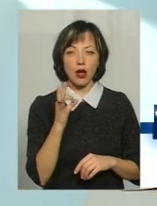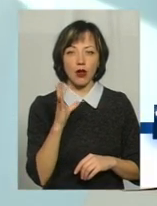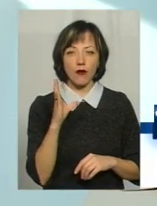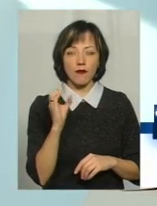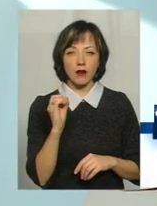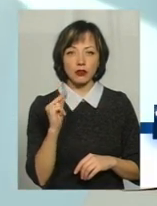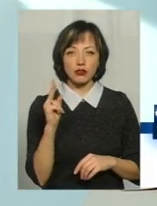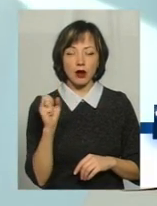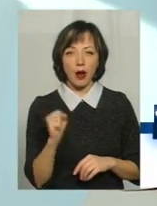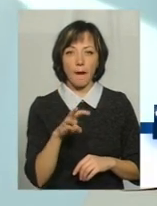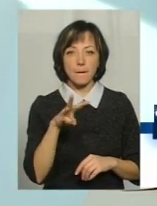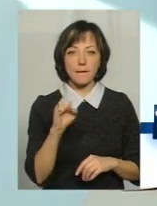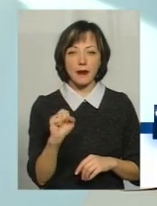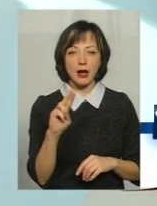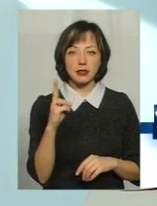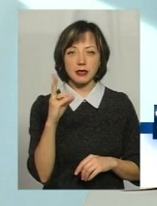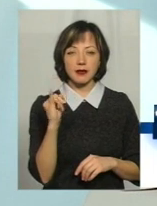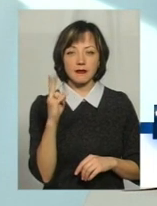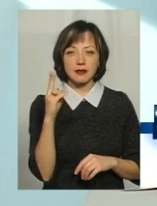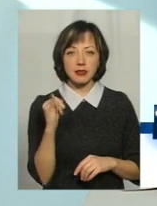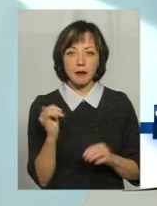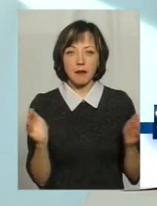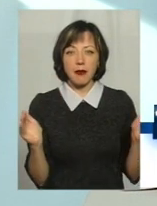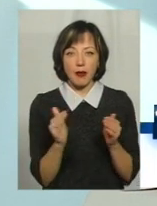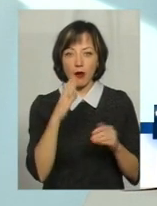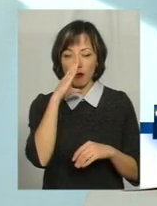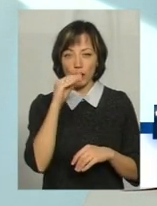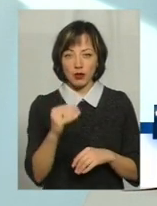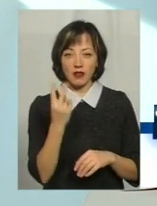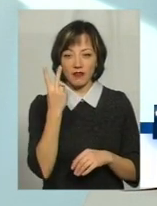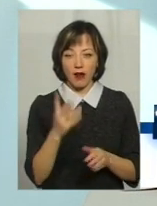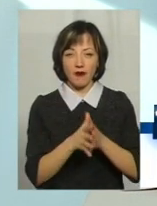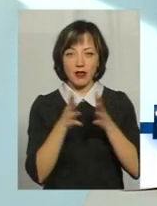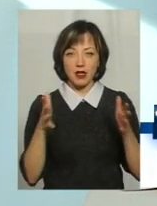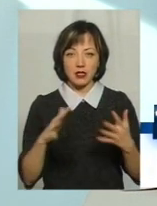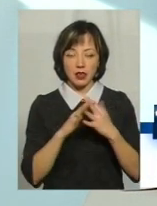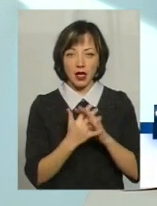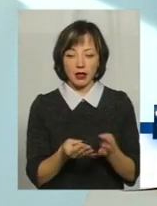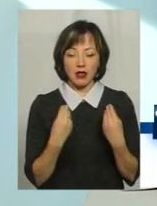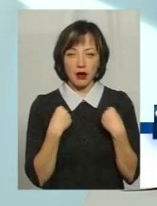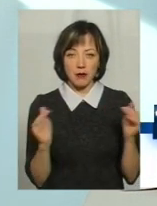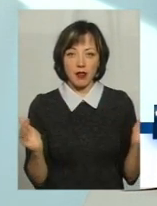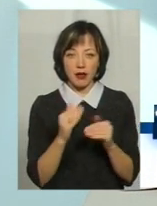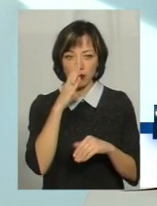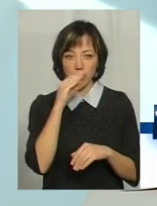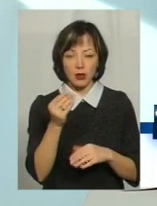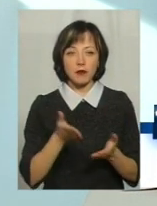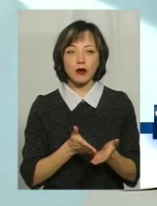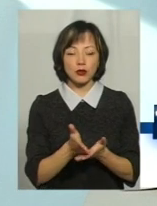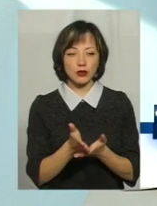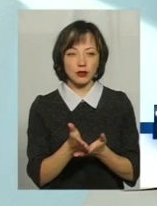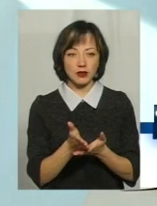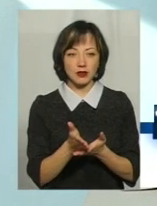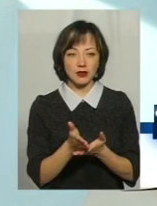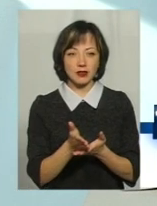маленькі бусики. В нас дуже два великих сіл, а вона дає дуже маленькі нам бусики. Ви який маршрут маєте на